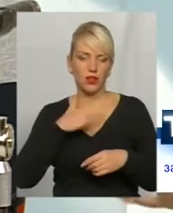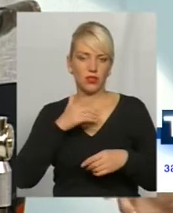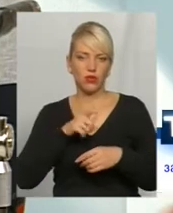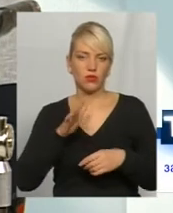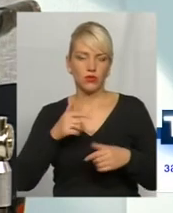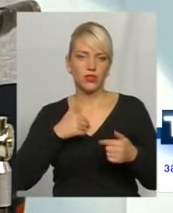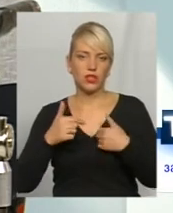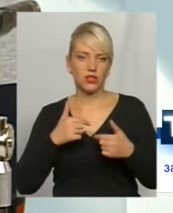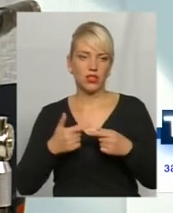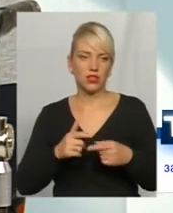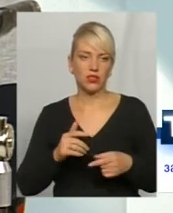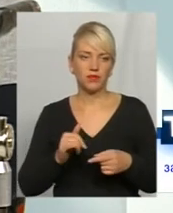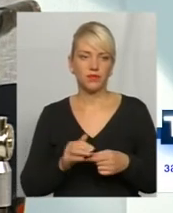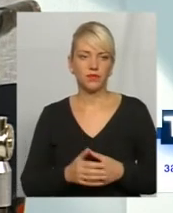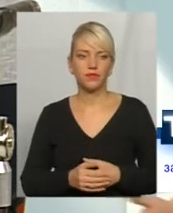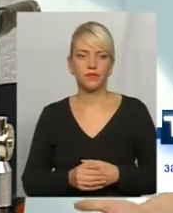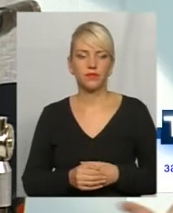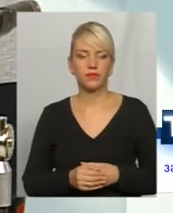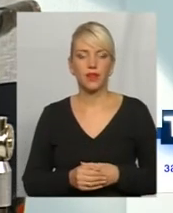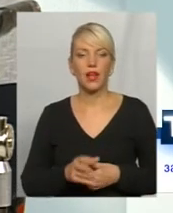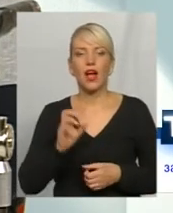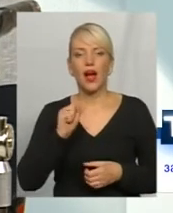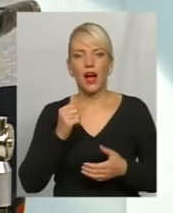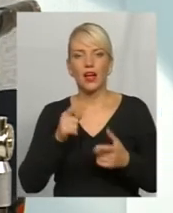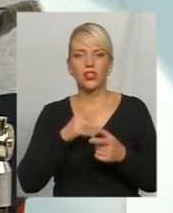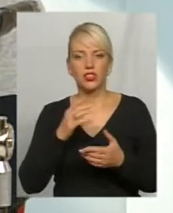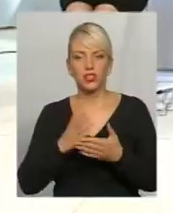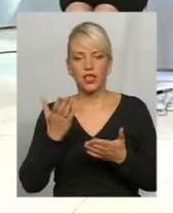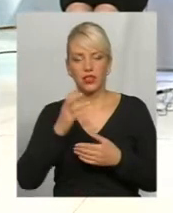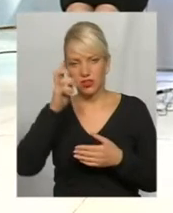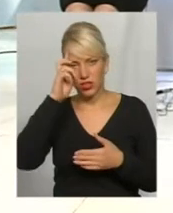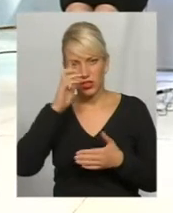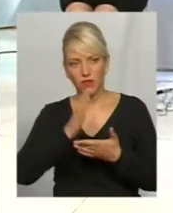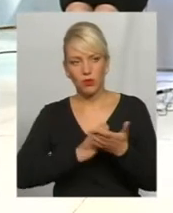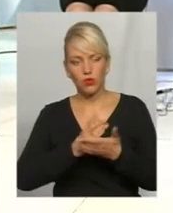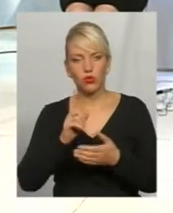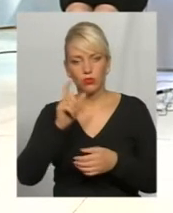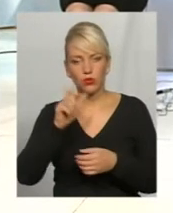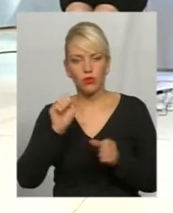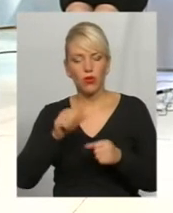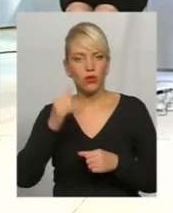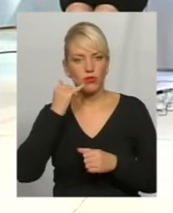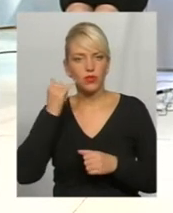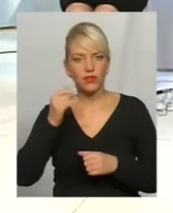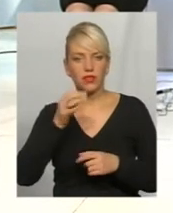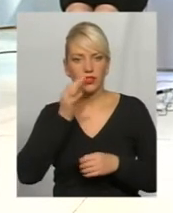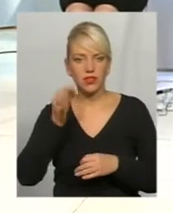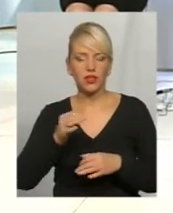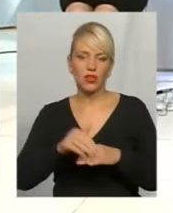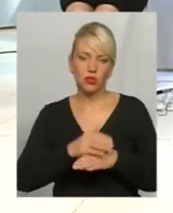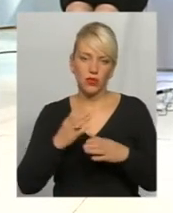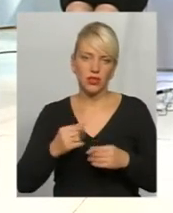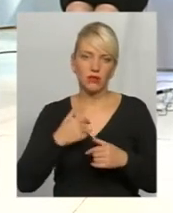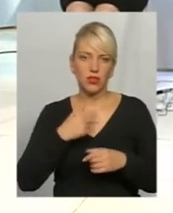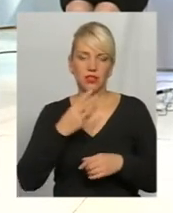якихось фейкових компаній, підписувати. А державна якась така послуга, щоб людина могла позвонити і сказати, до прикладу, «Доброго дня,